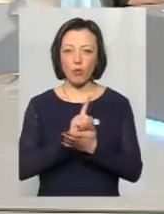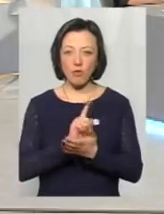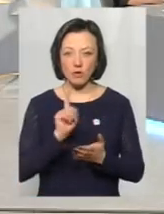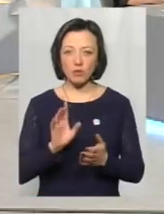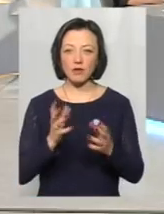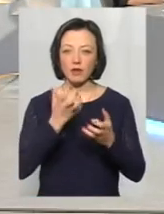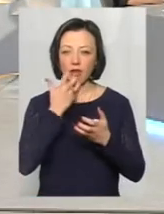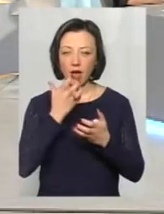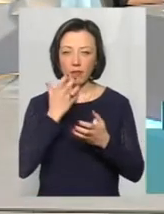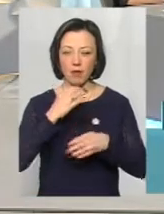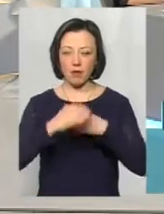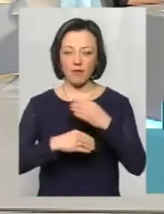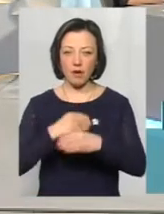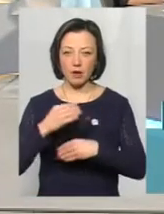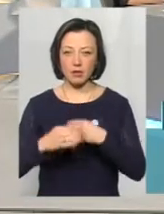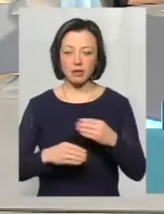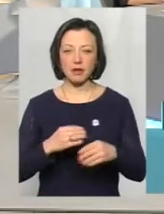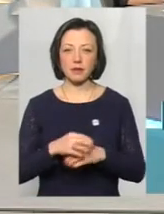теплоізолюючі пов'язки.